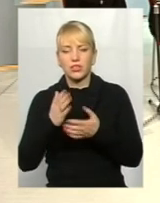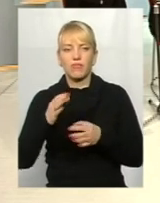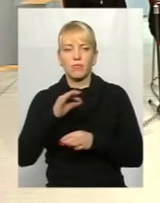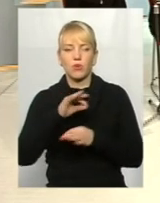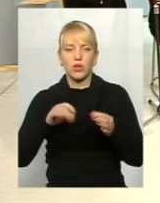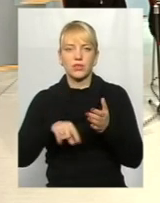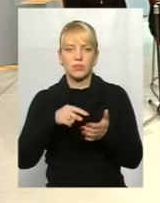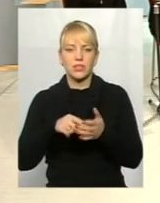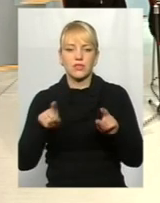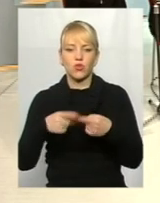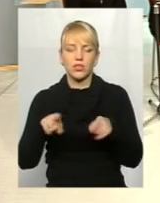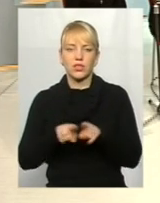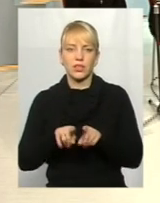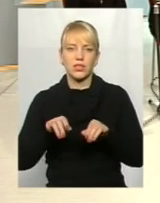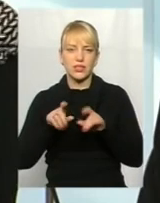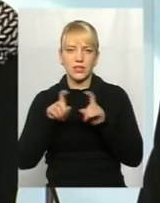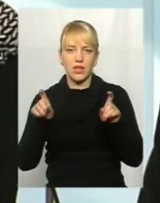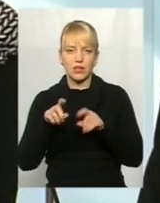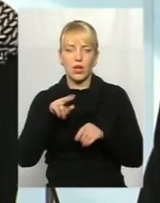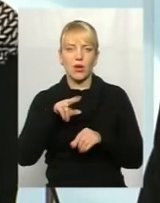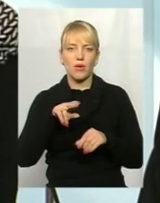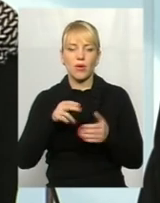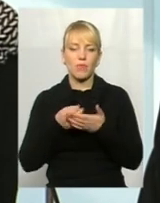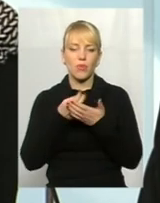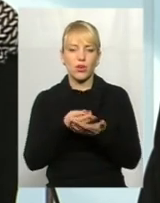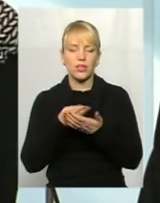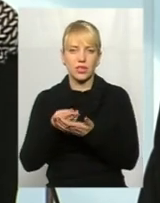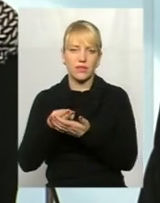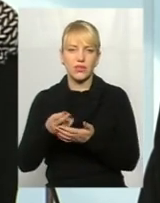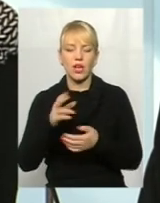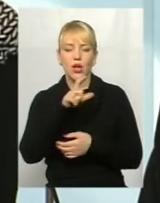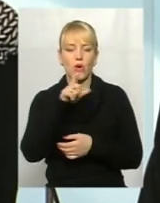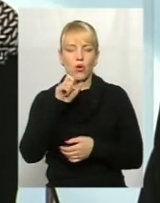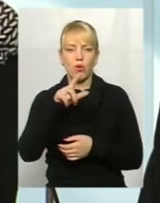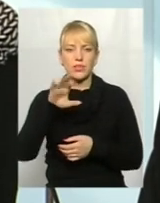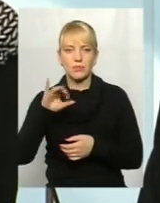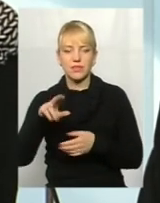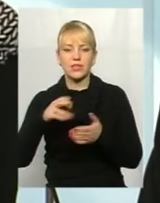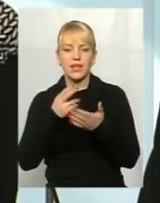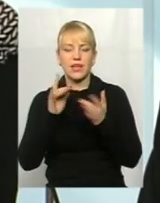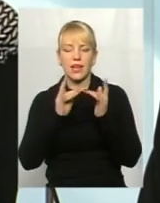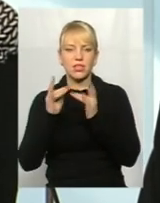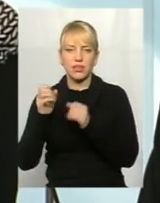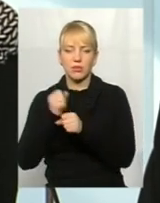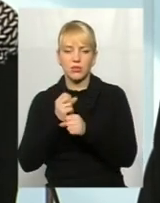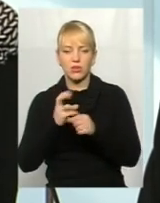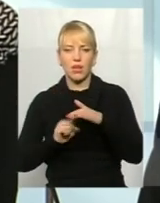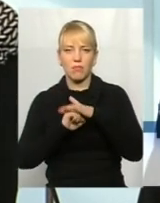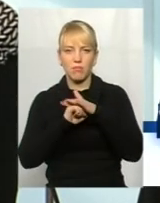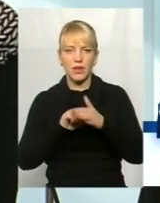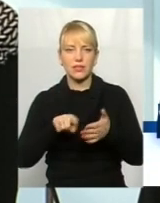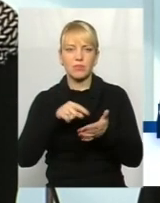створення таких закладів? Паліативні хосписні ліжка в нас працюють на базі міської лікарні, працює 25